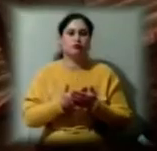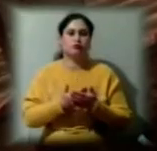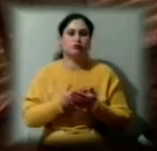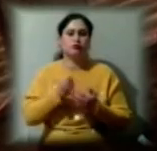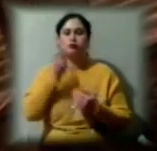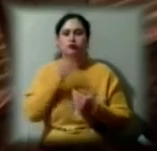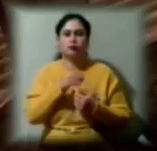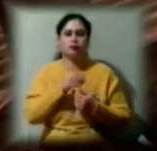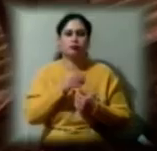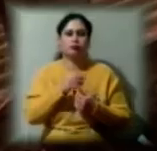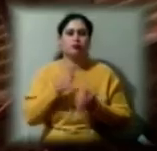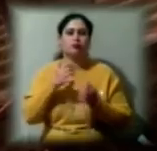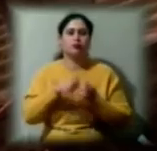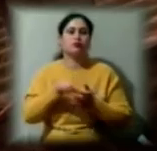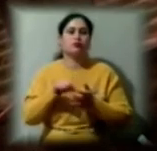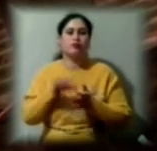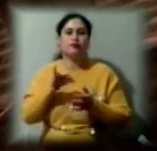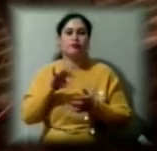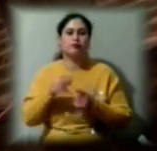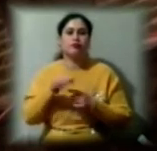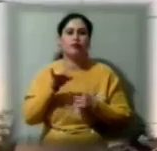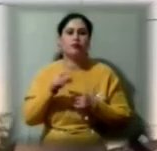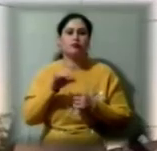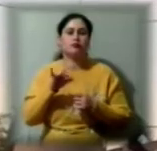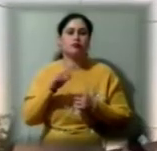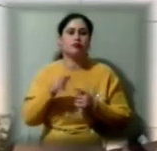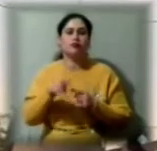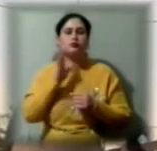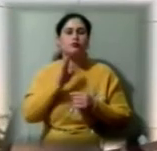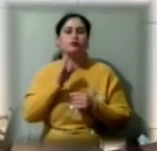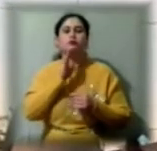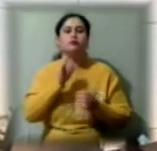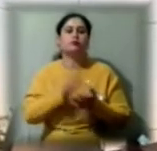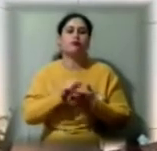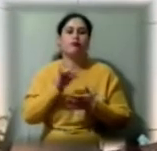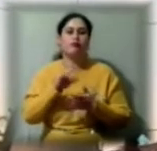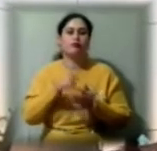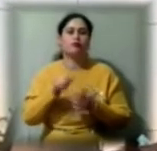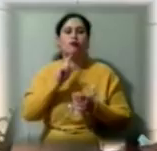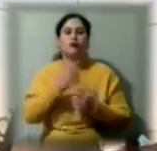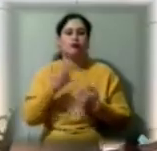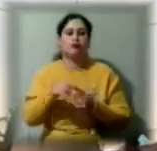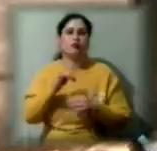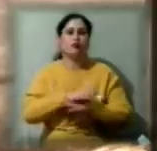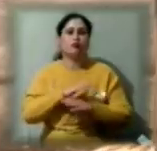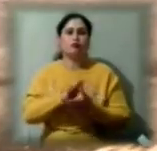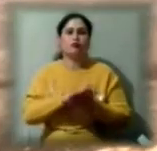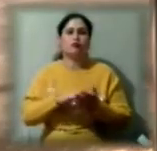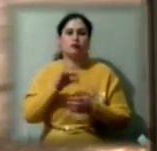Серед учасників фестивалю Валерія Спільна. Дівчина займається вокалом рік. Зараз уроки продовжуються дистанційно.